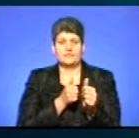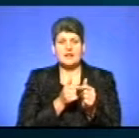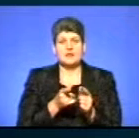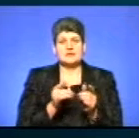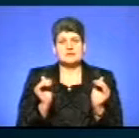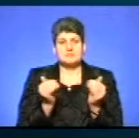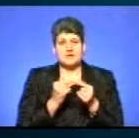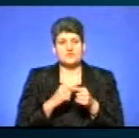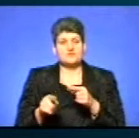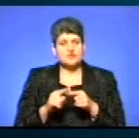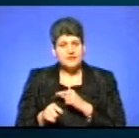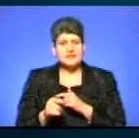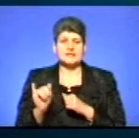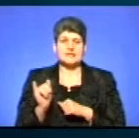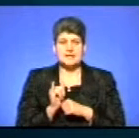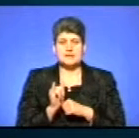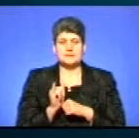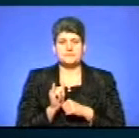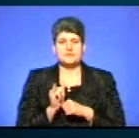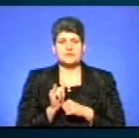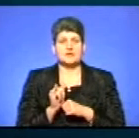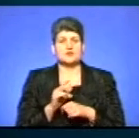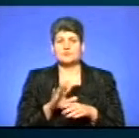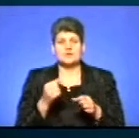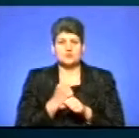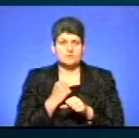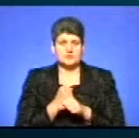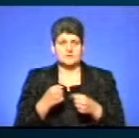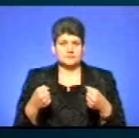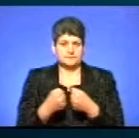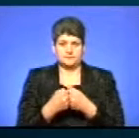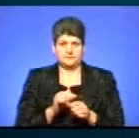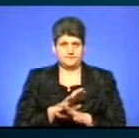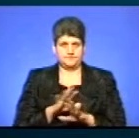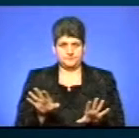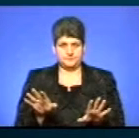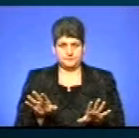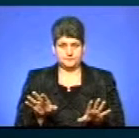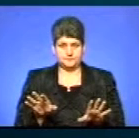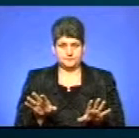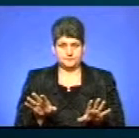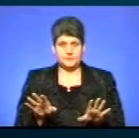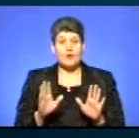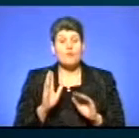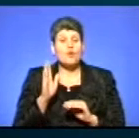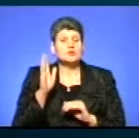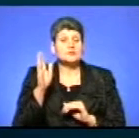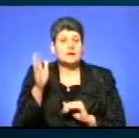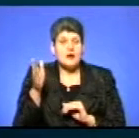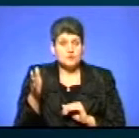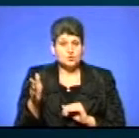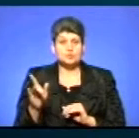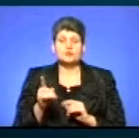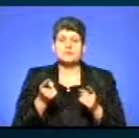швидкість. І таким чином, чи не збився пішохода, чи не здійснював дорожньо-транспортну пригоду. В подальшому, щоб